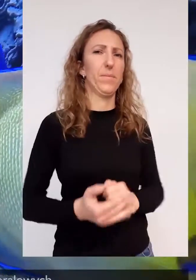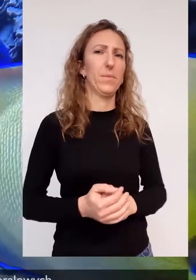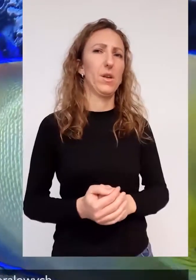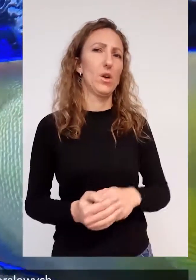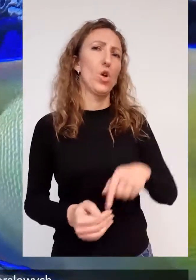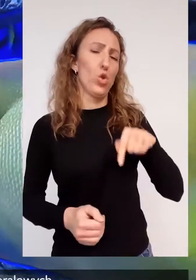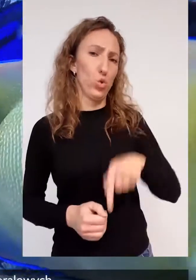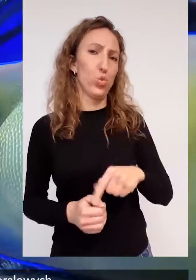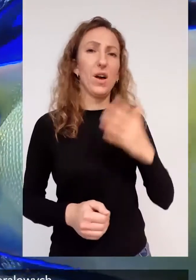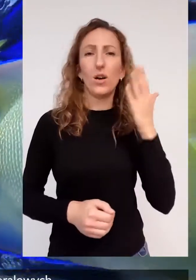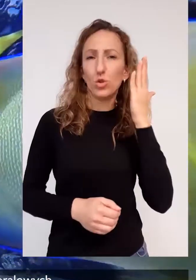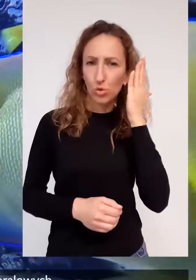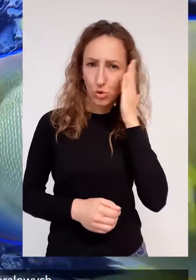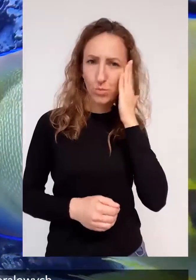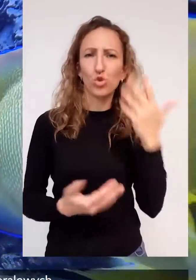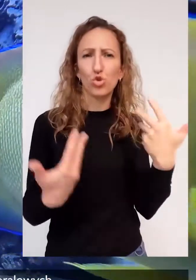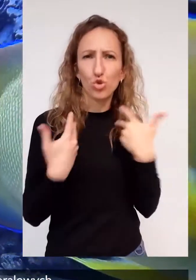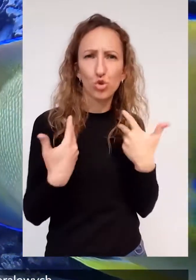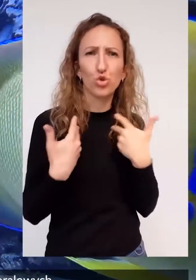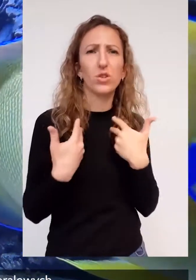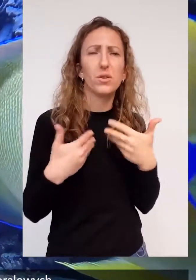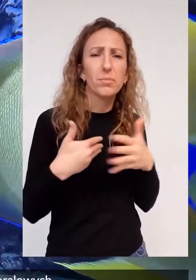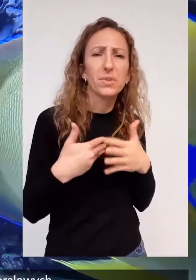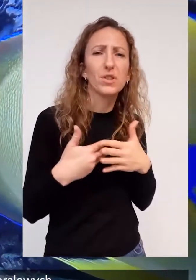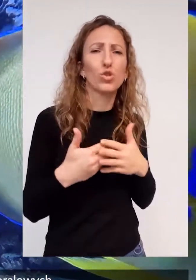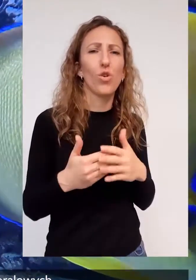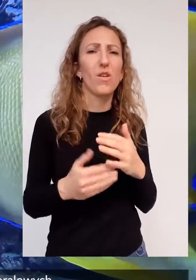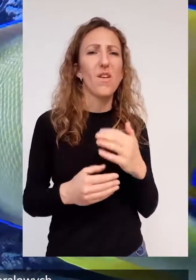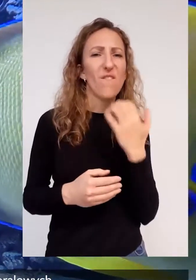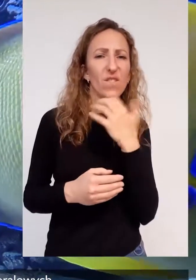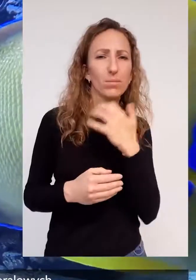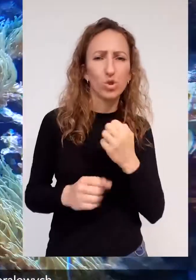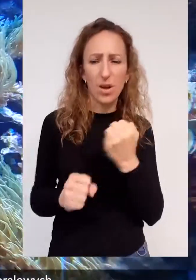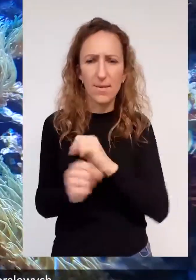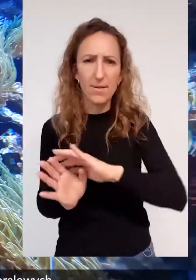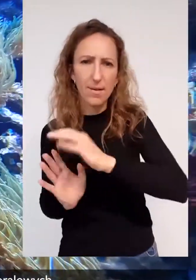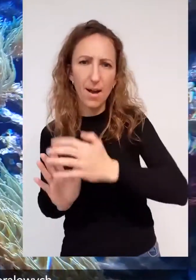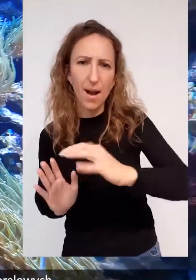Żyje na skalistych wybrzeżach wśród raw koralowych